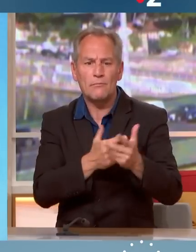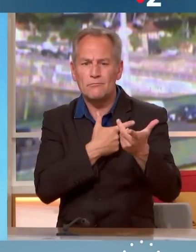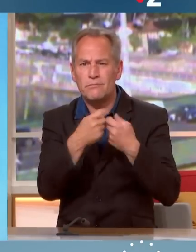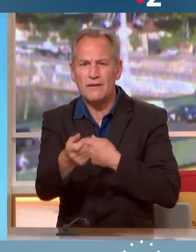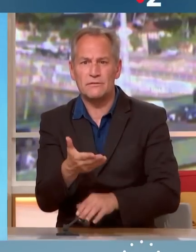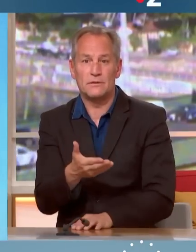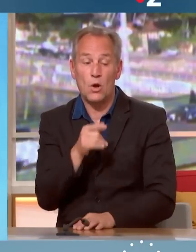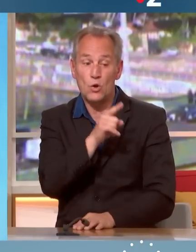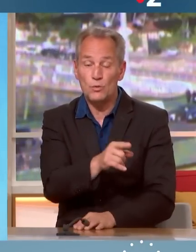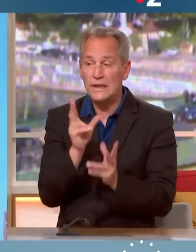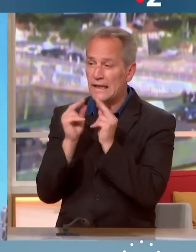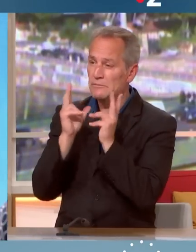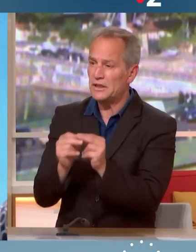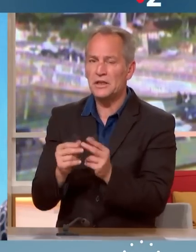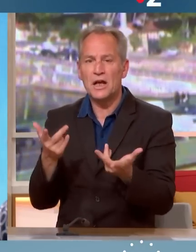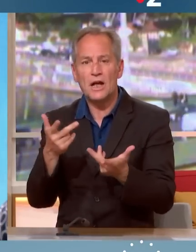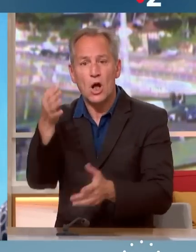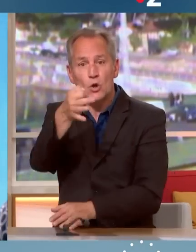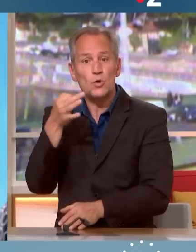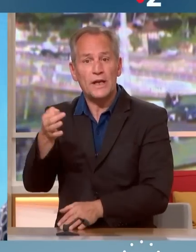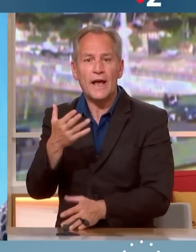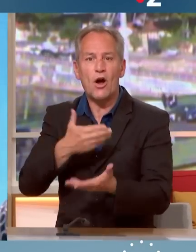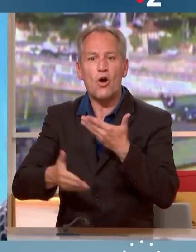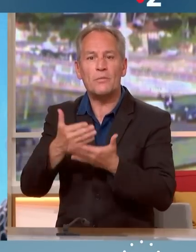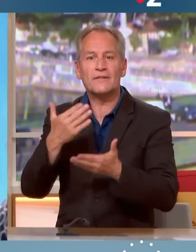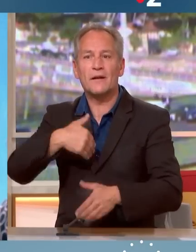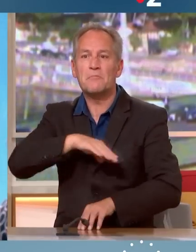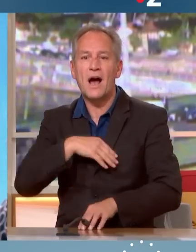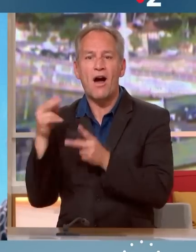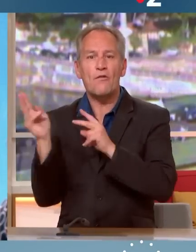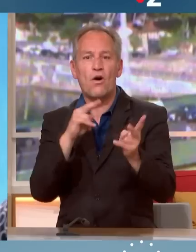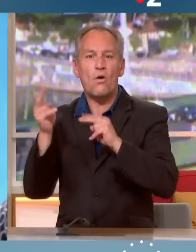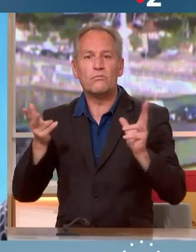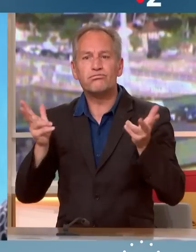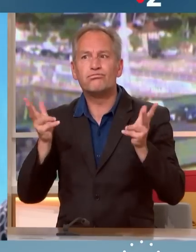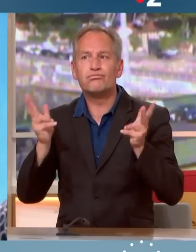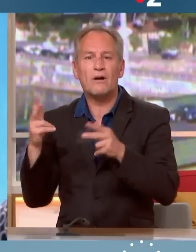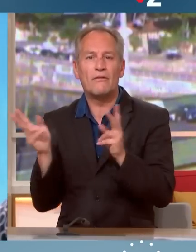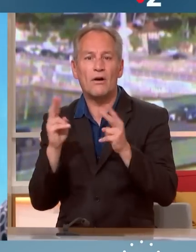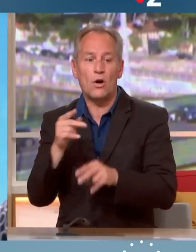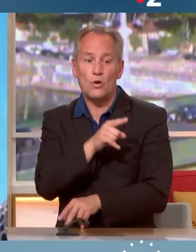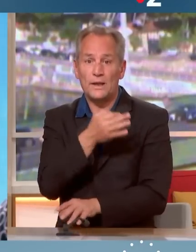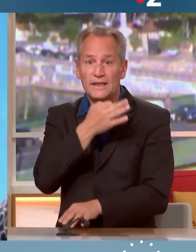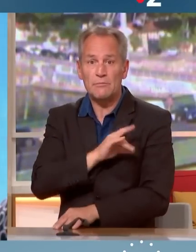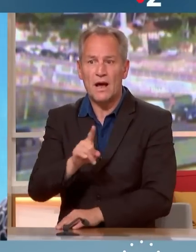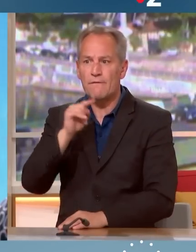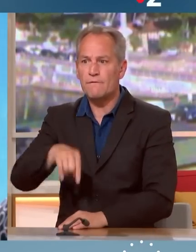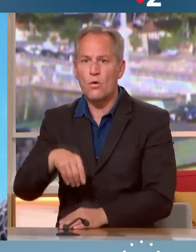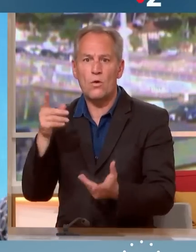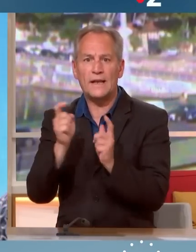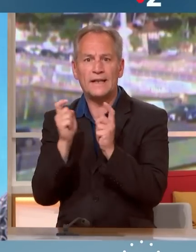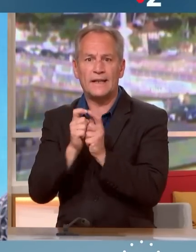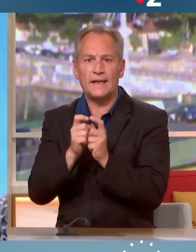le nucléaire par de l'éolien, le problème, c'est qu'il ne prévoit pas le fait que nous devons augmenter notre production d'électricité. Et donc, au fond,